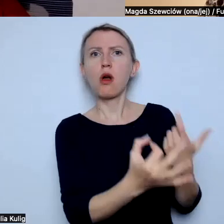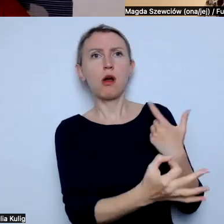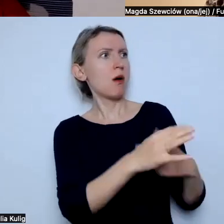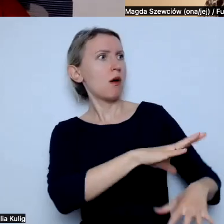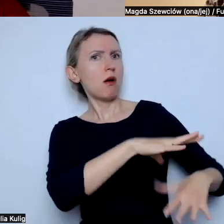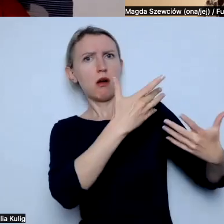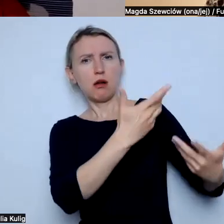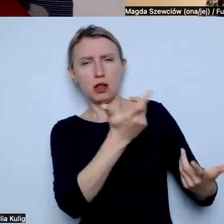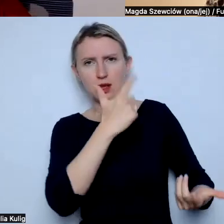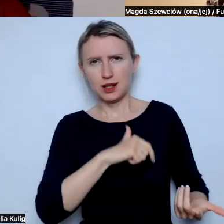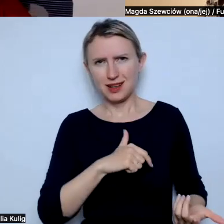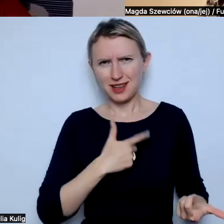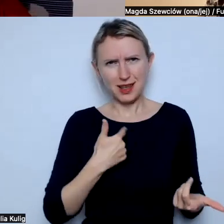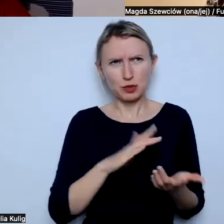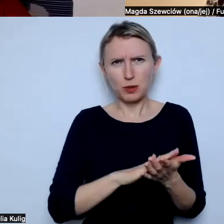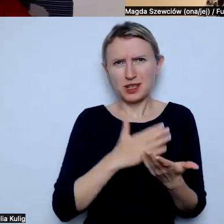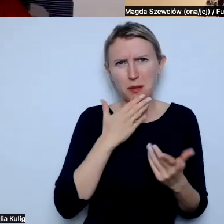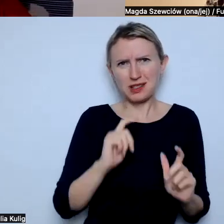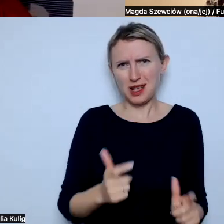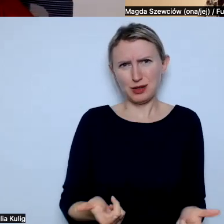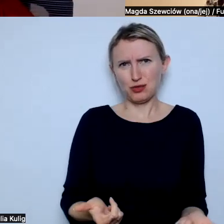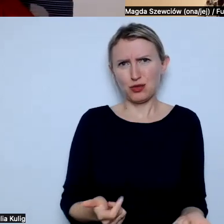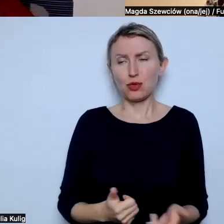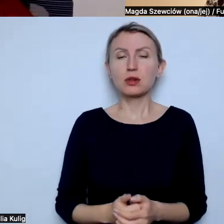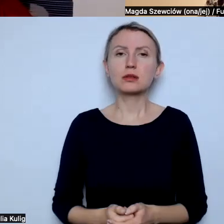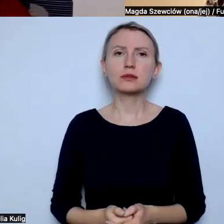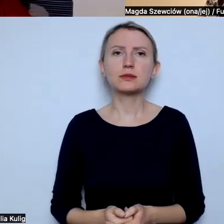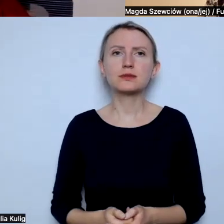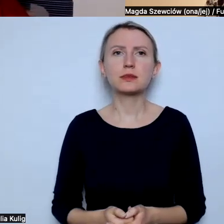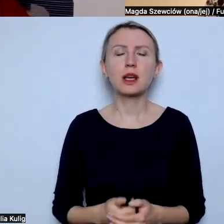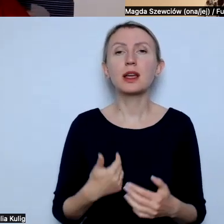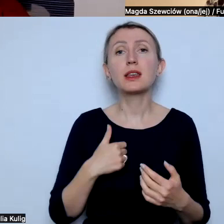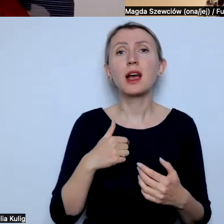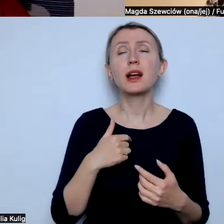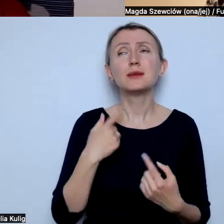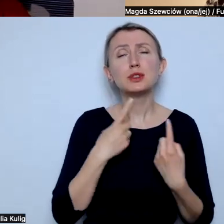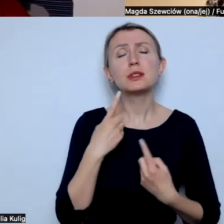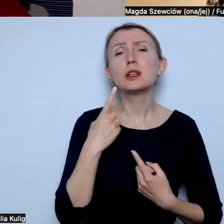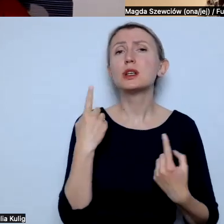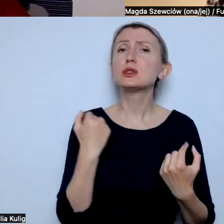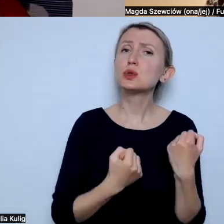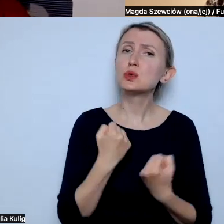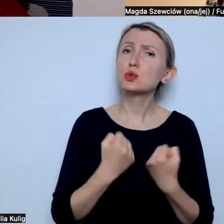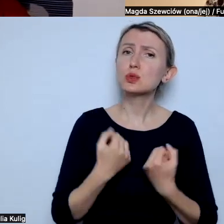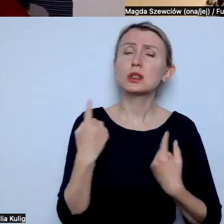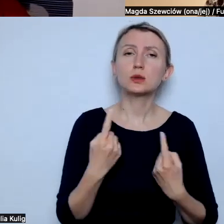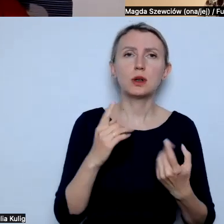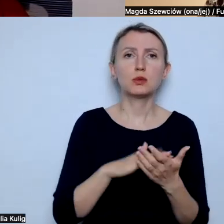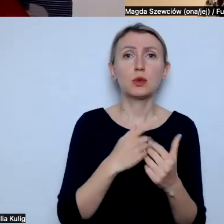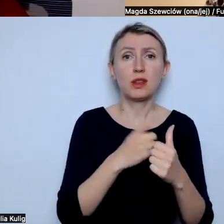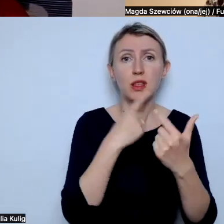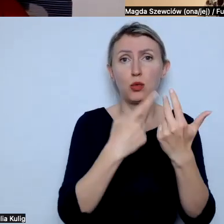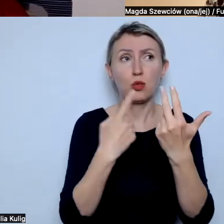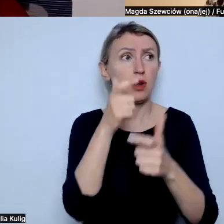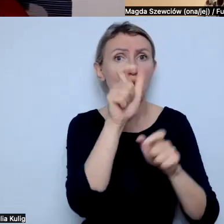oburzy. Więc ja uważam, że takie sytuacje są niezwykle trudne. No niemniej, jeśli przychodzi jedna, druga, trzecia osoba,